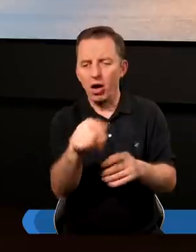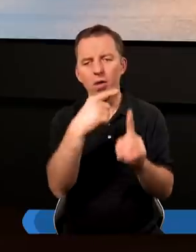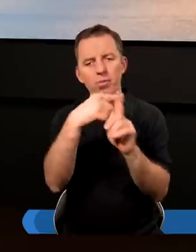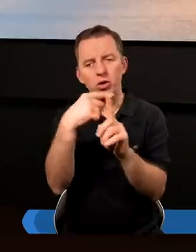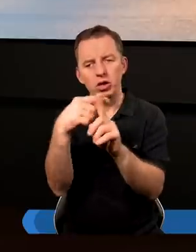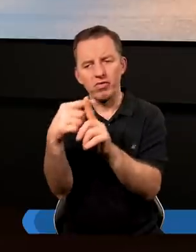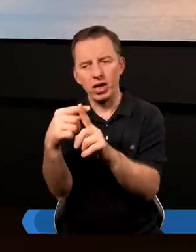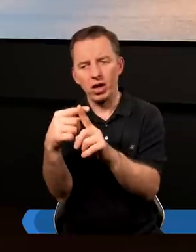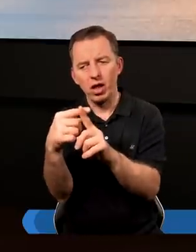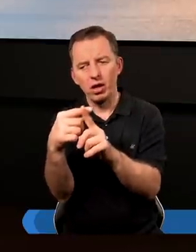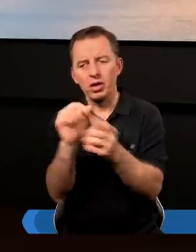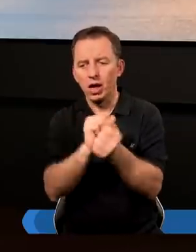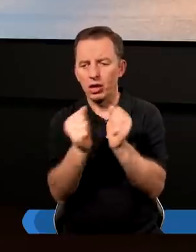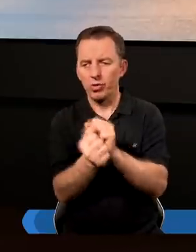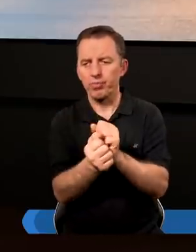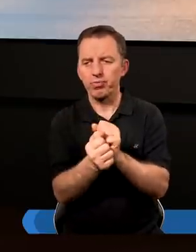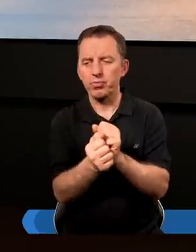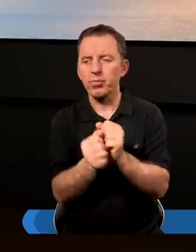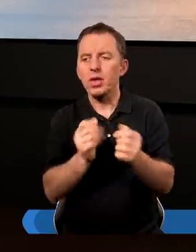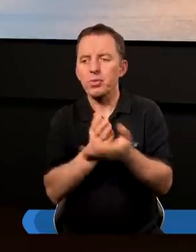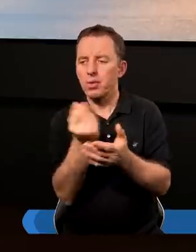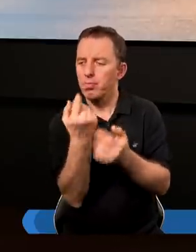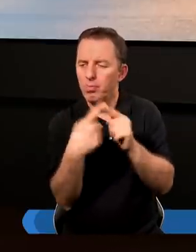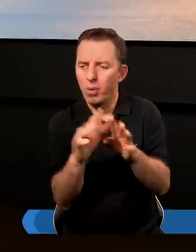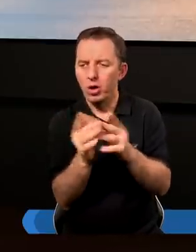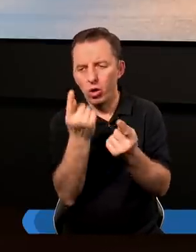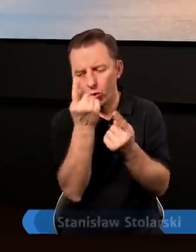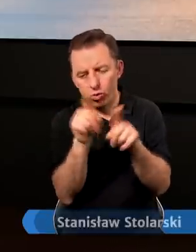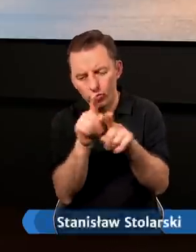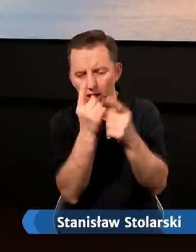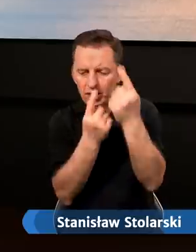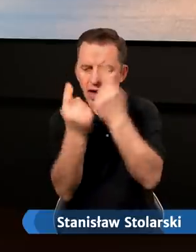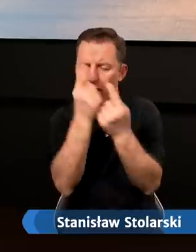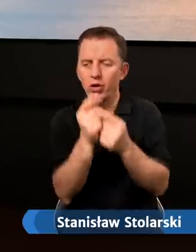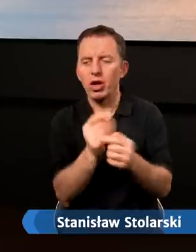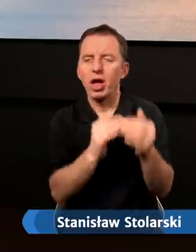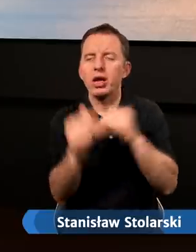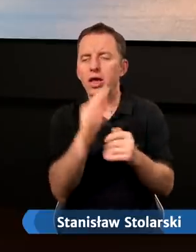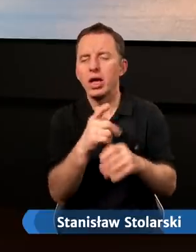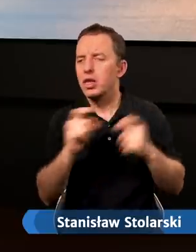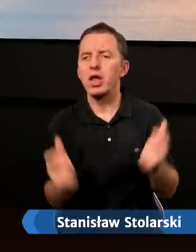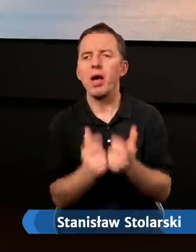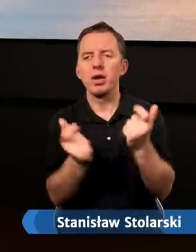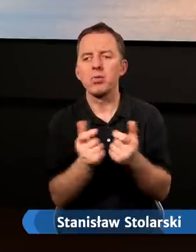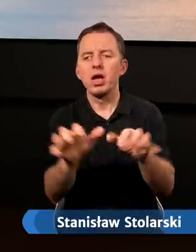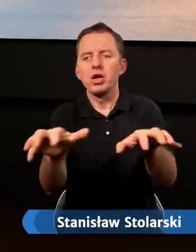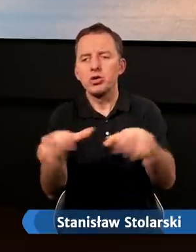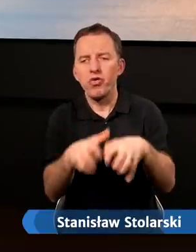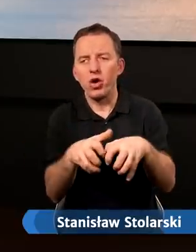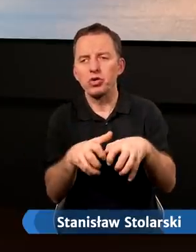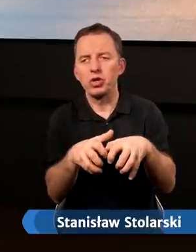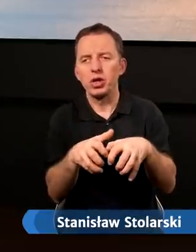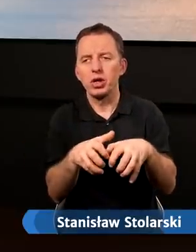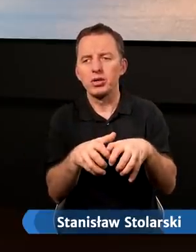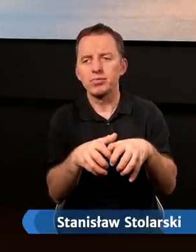pozytywnego. Natomiast przez moment również zastanowimy się nad niebezpieczeństwem chciwości,